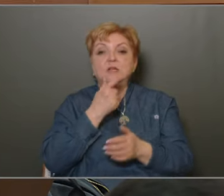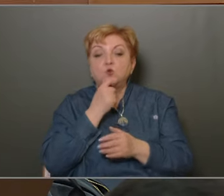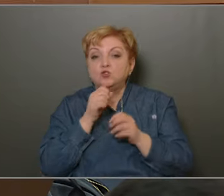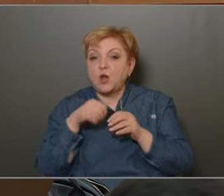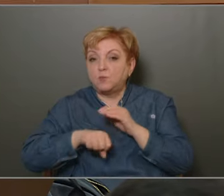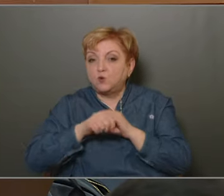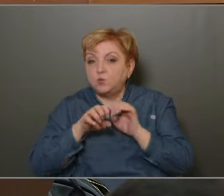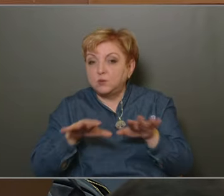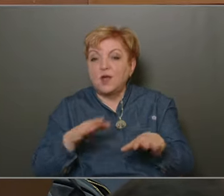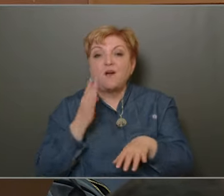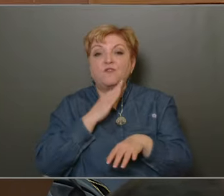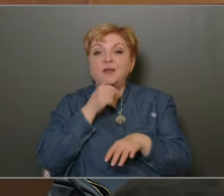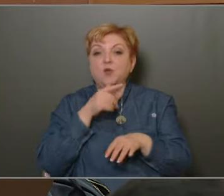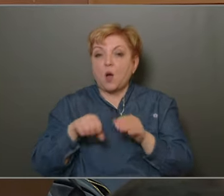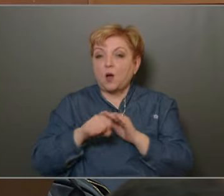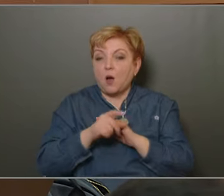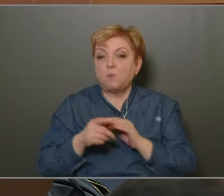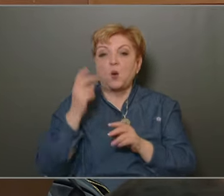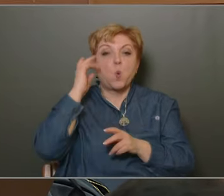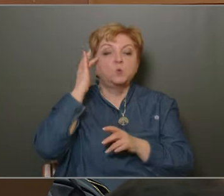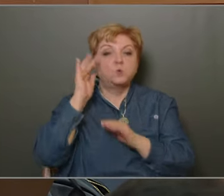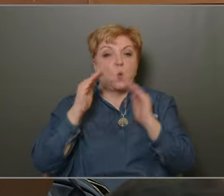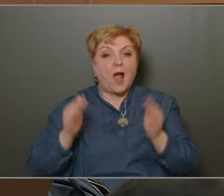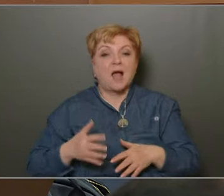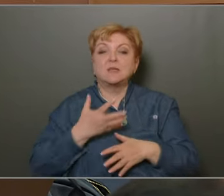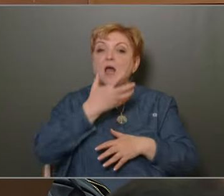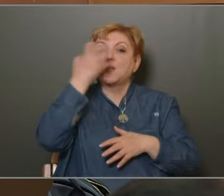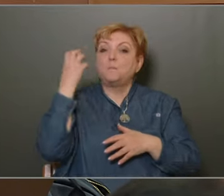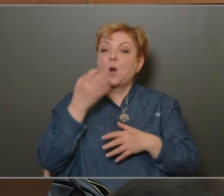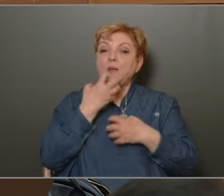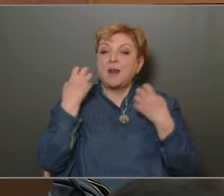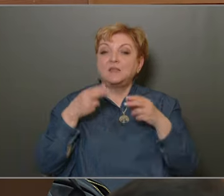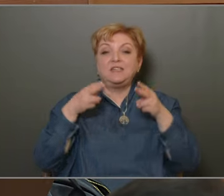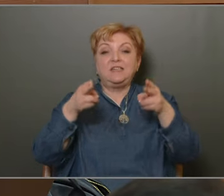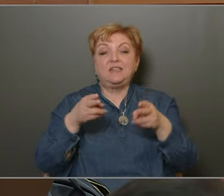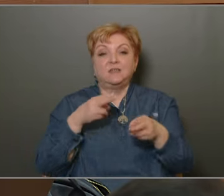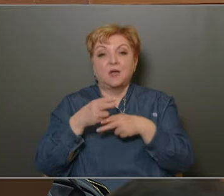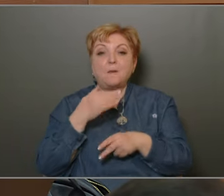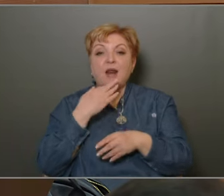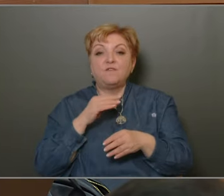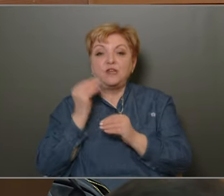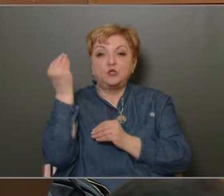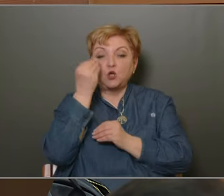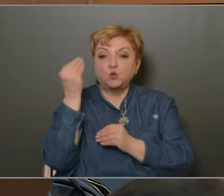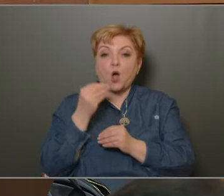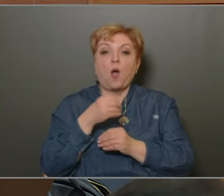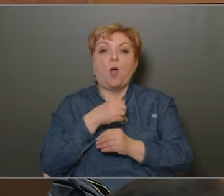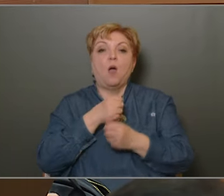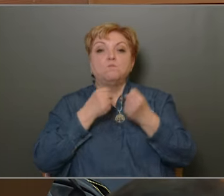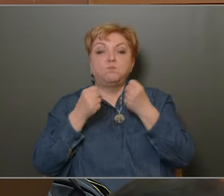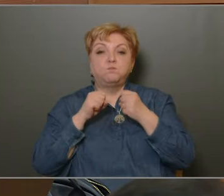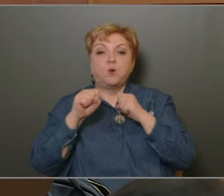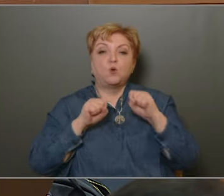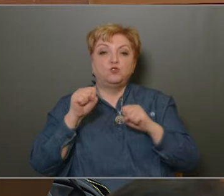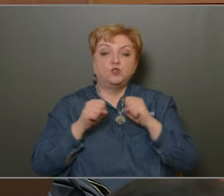Időseklub Hálózata, a Frim Jakab Napközi Otthon, a Gondozóház, a Nappali Melegedő, a HIT családsegítő, a Previ Tanoda, a Bölcsödei és